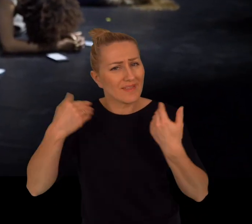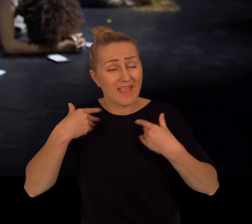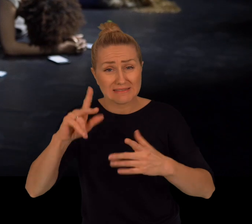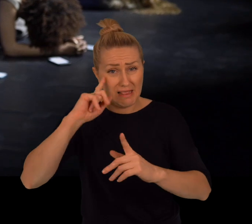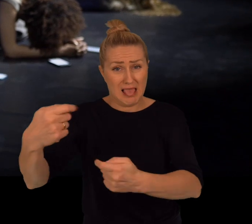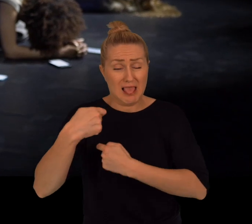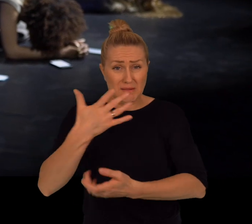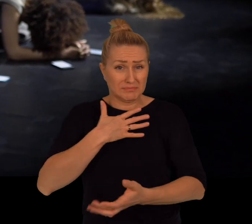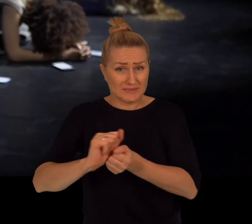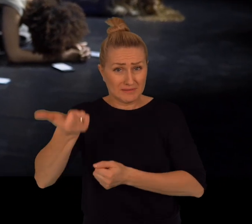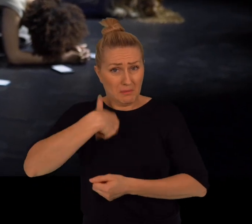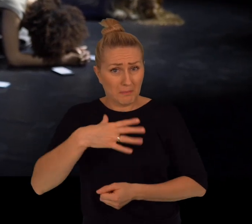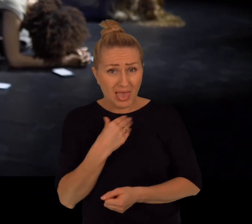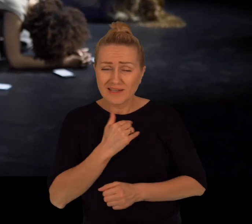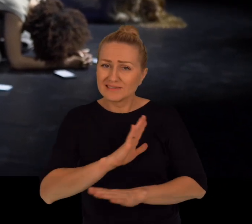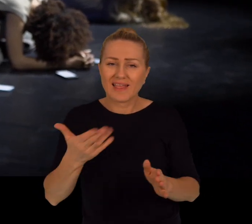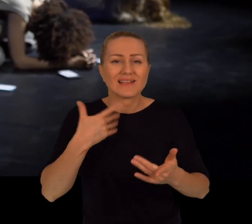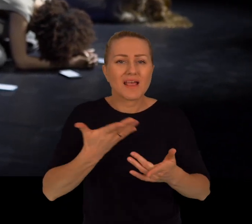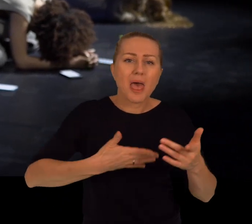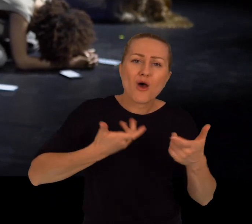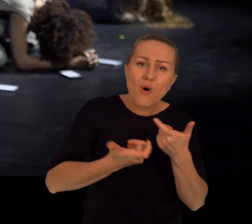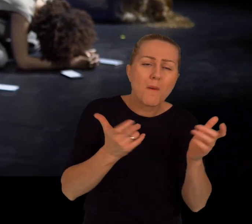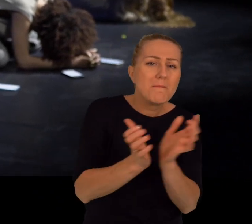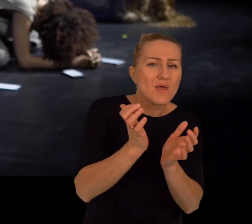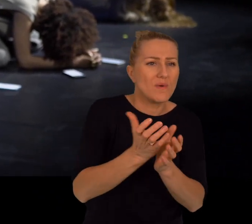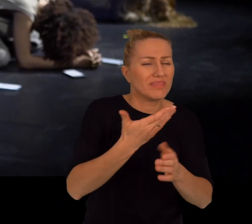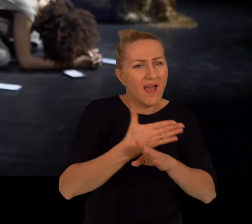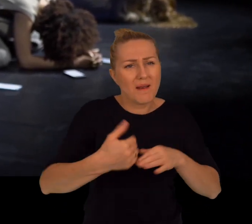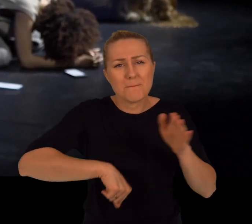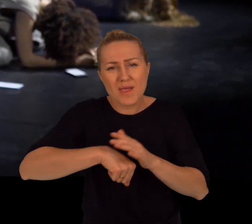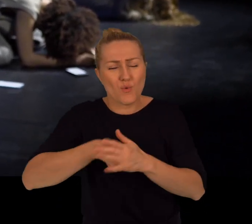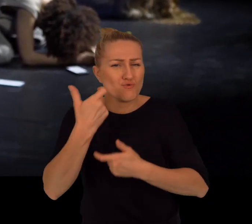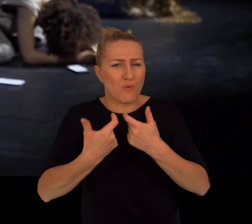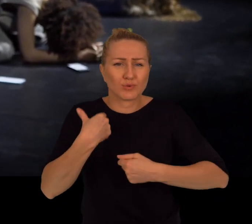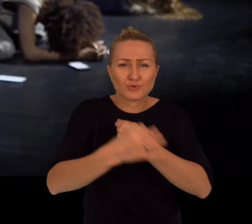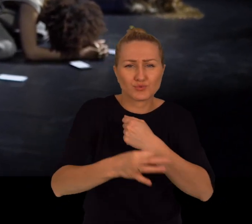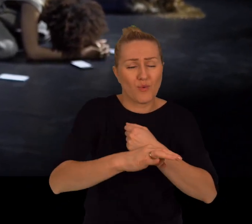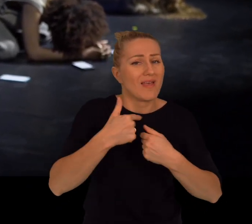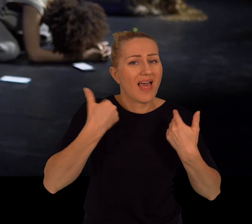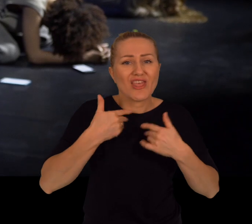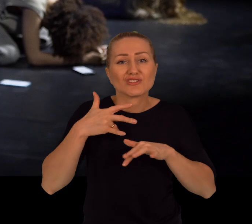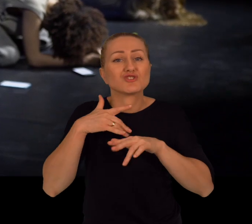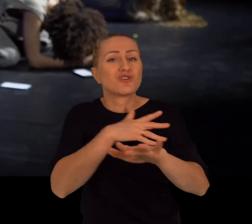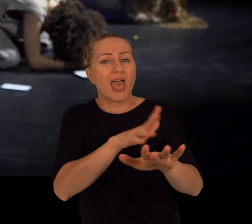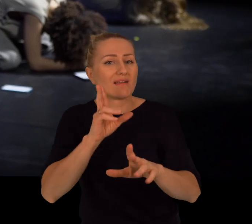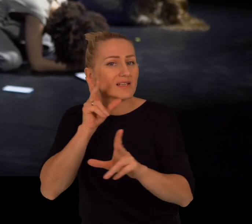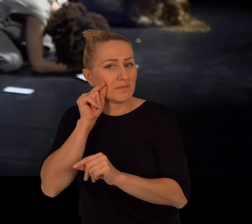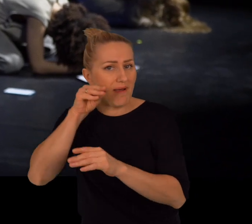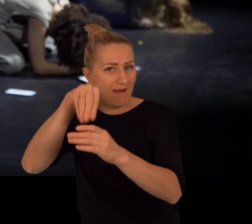able to never go through to be able to play in field, to be able to study, to be able to sleep in the river.